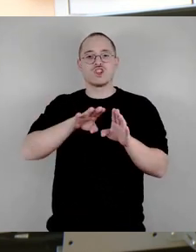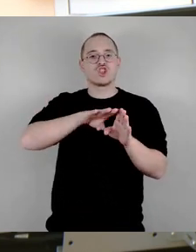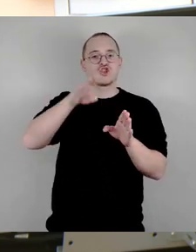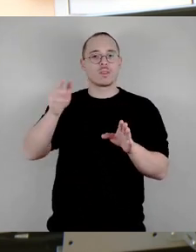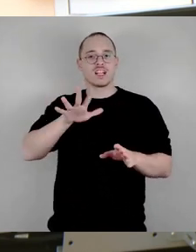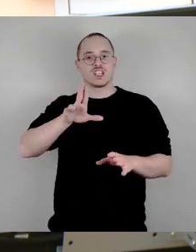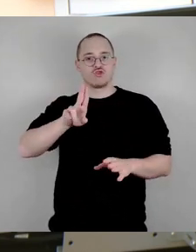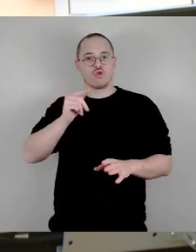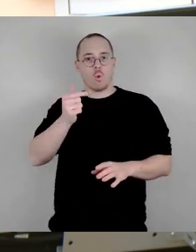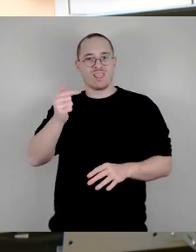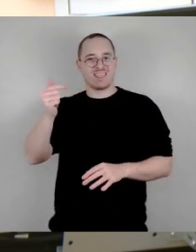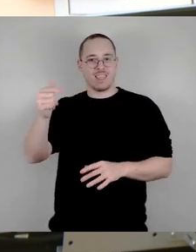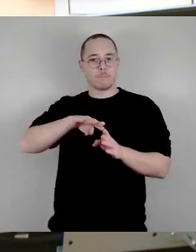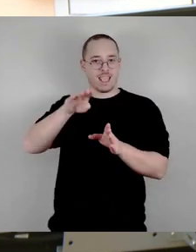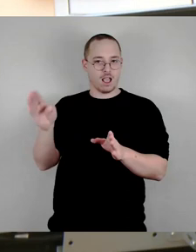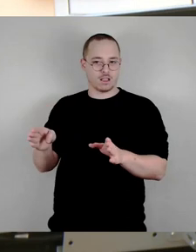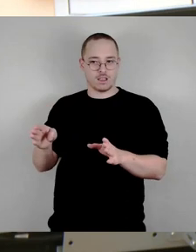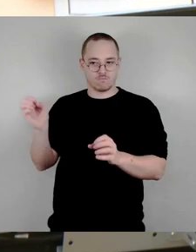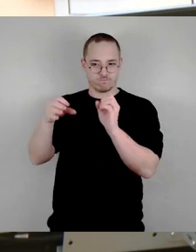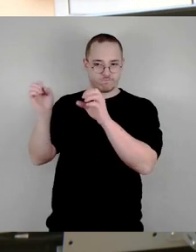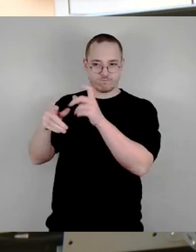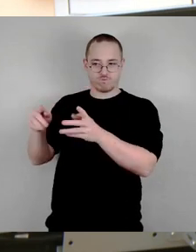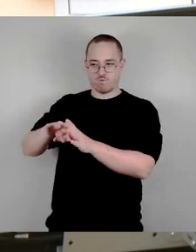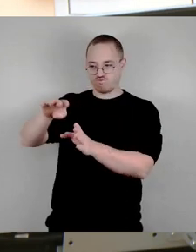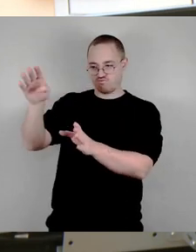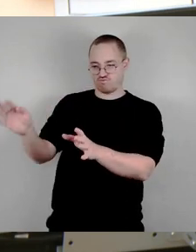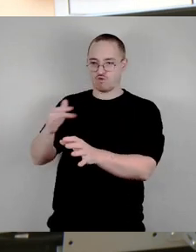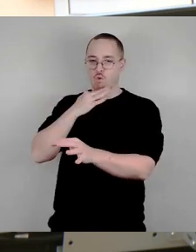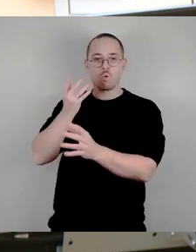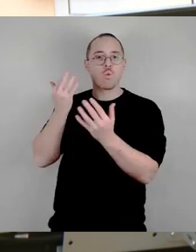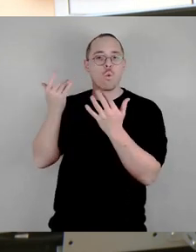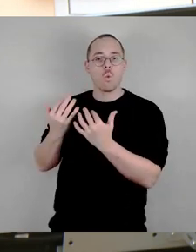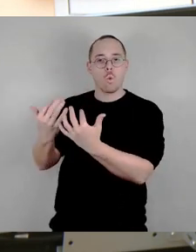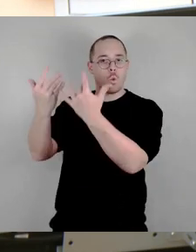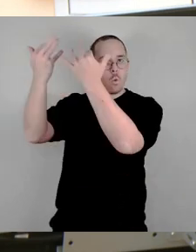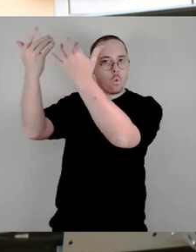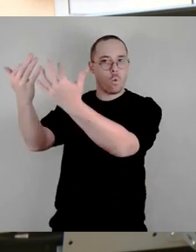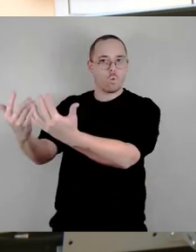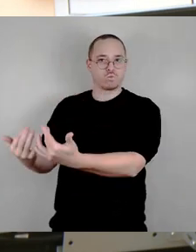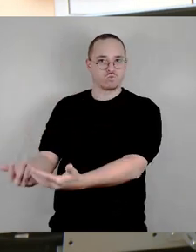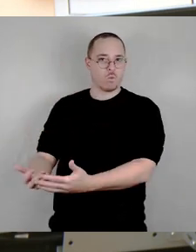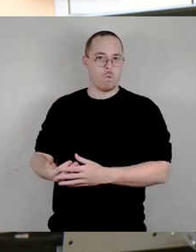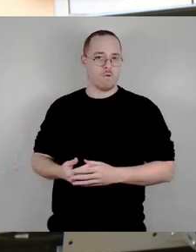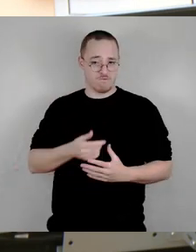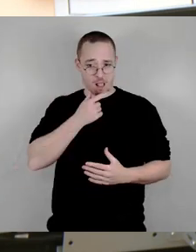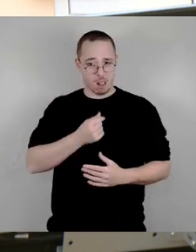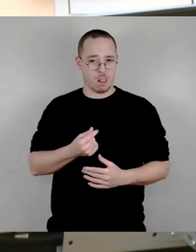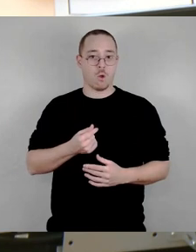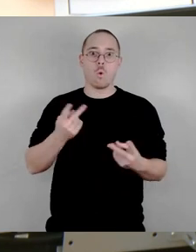Dresdner Steuergelder lieber anders und sinnvoller investieren? Zum Beispiel ganz konkret